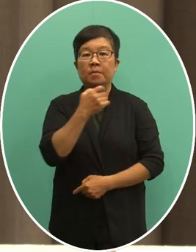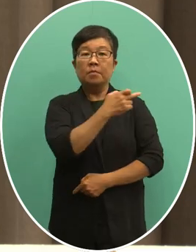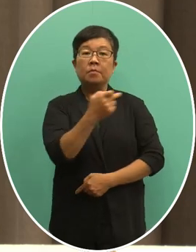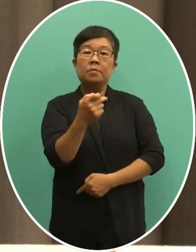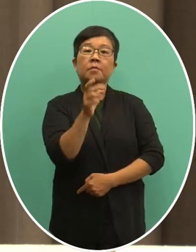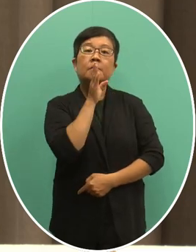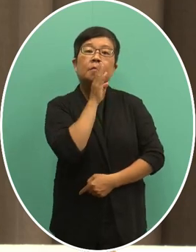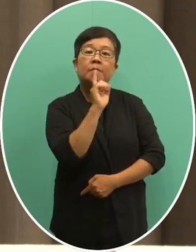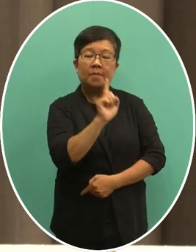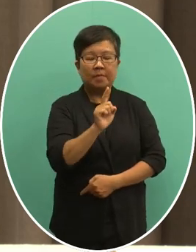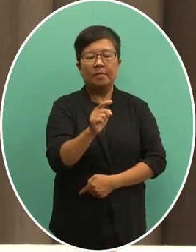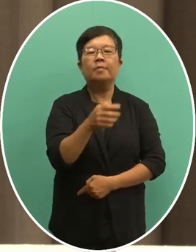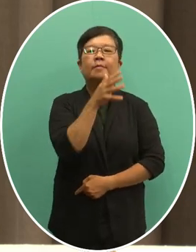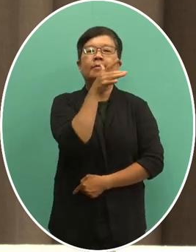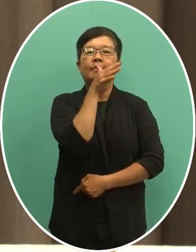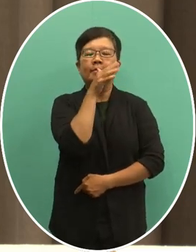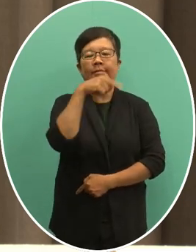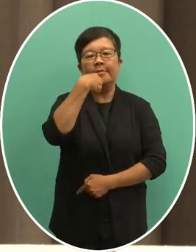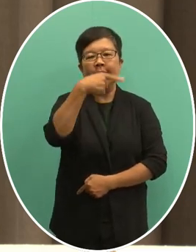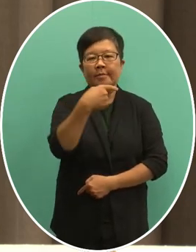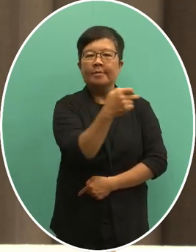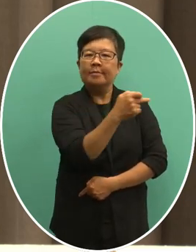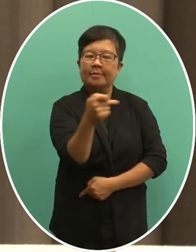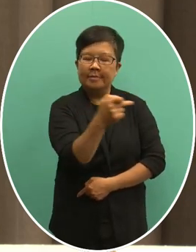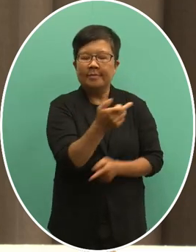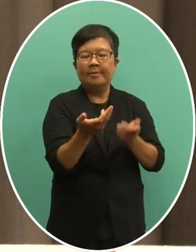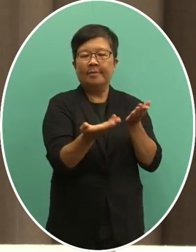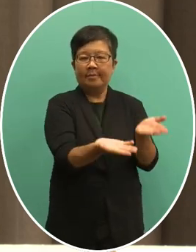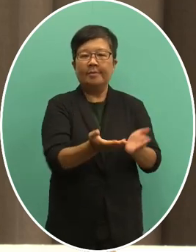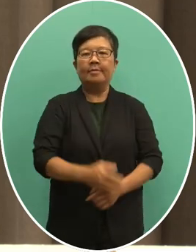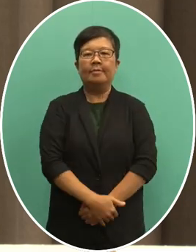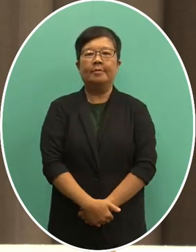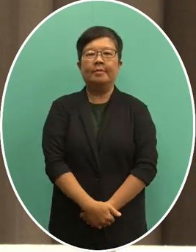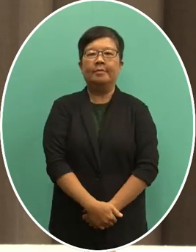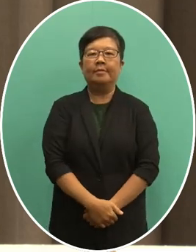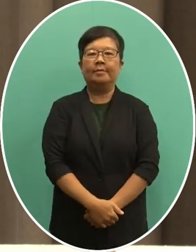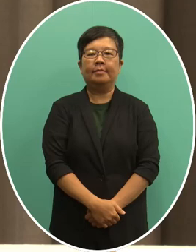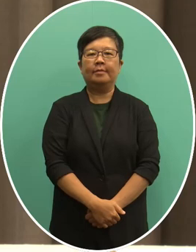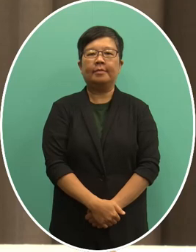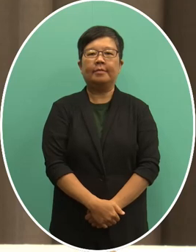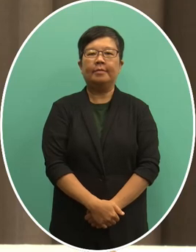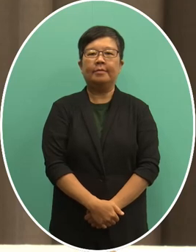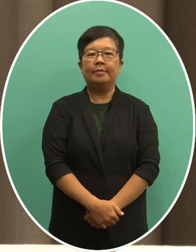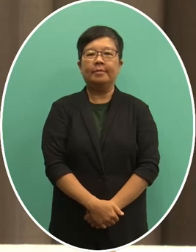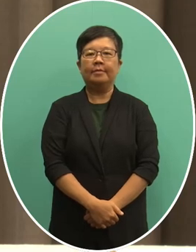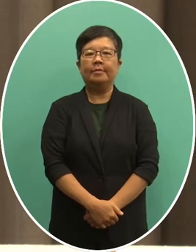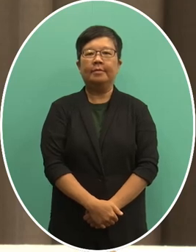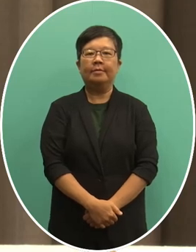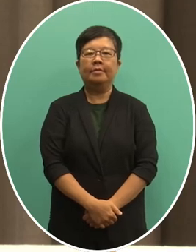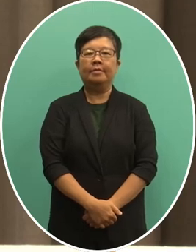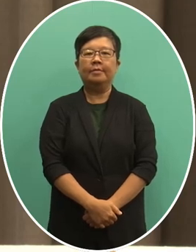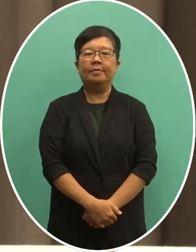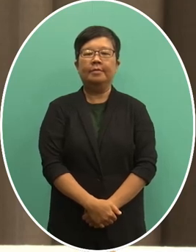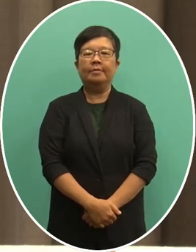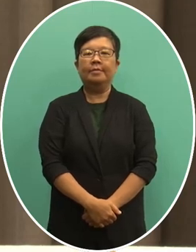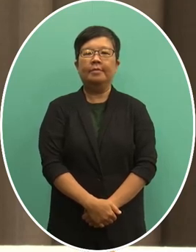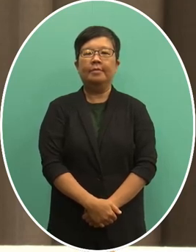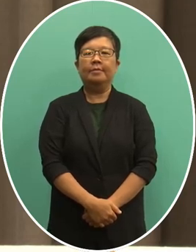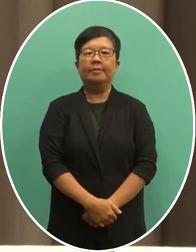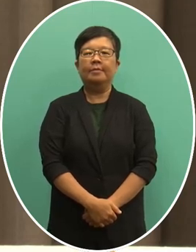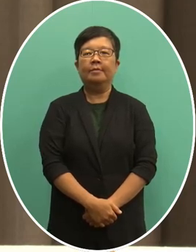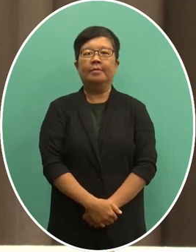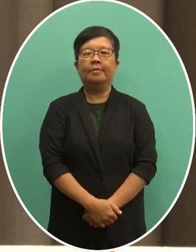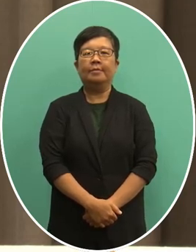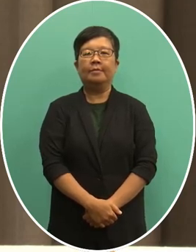rebuilding trust and reigniting global solidarityaccelerating action